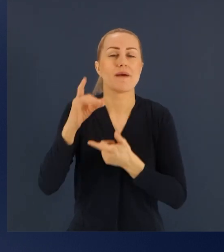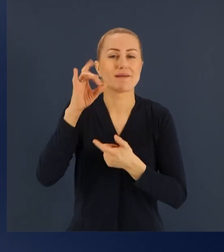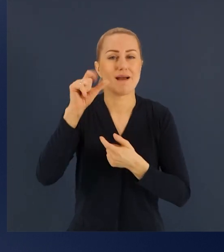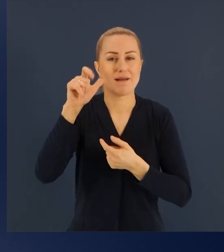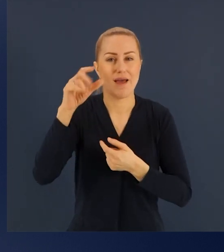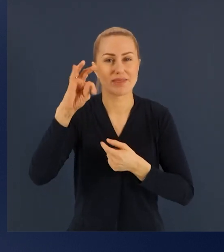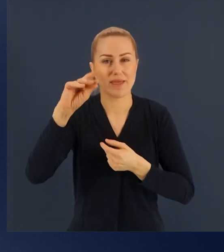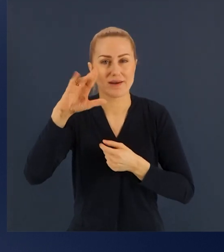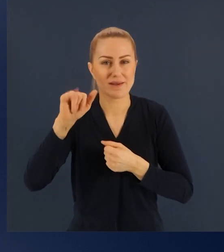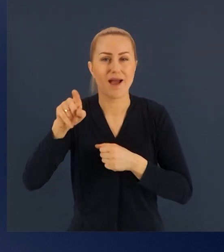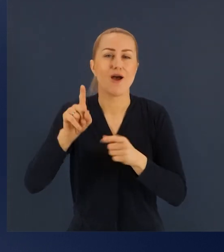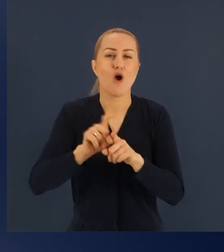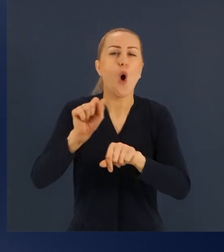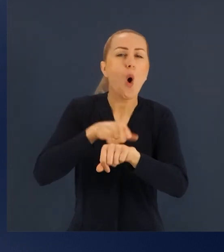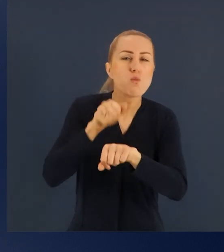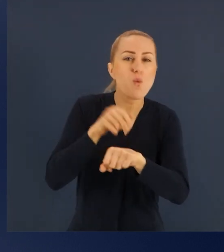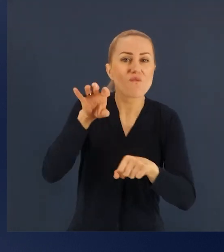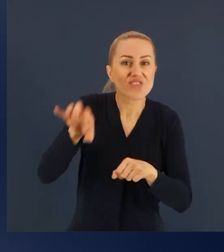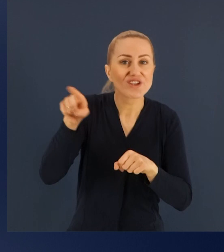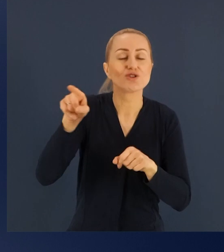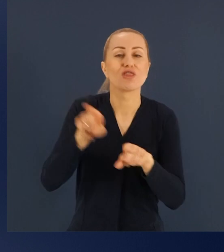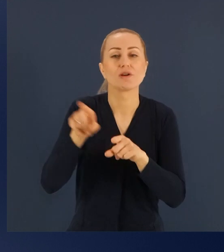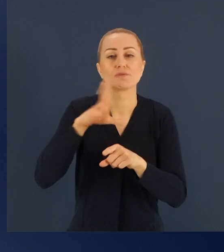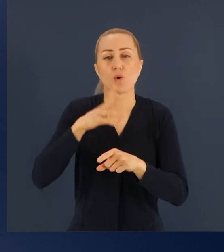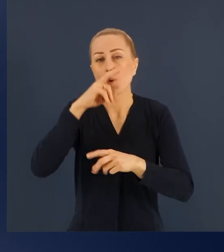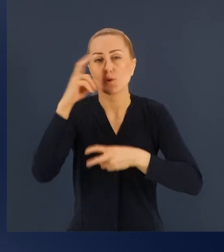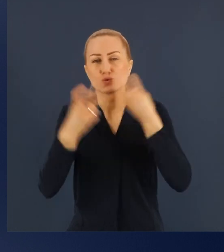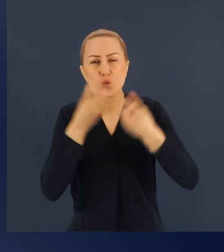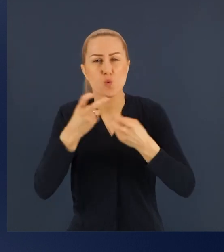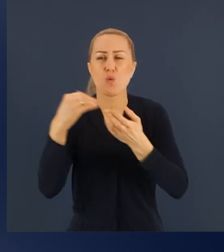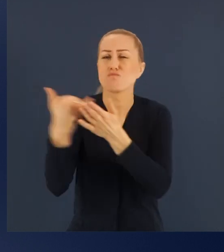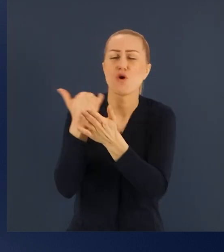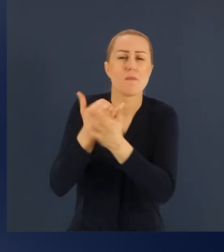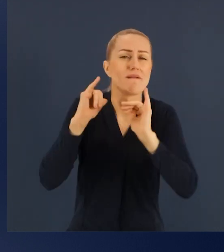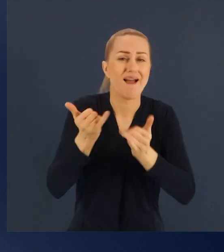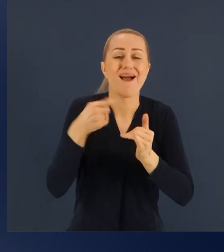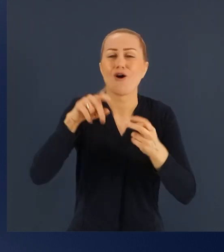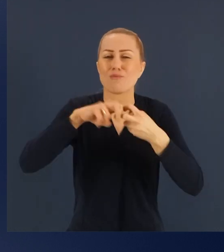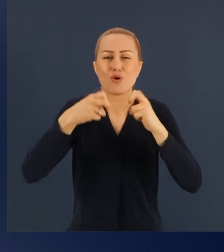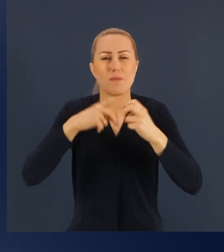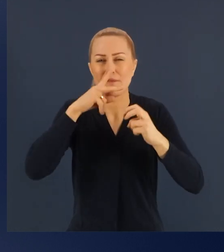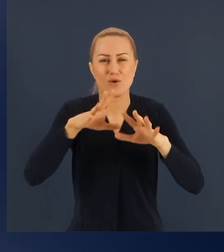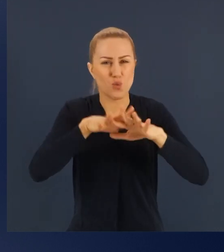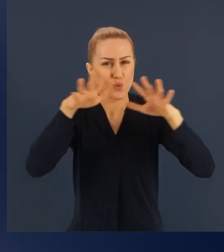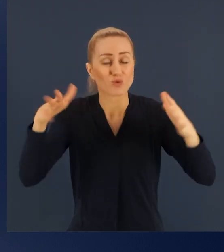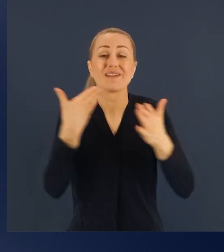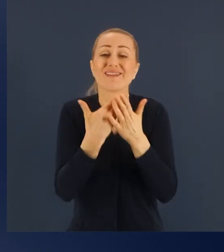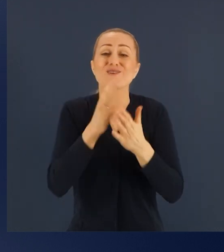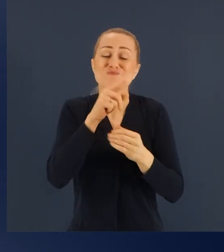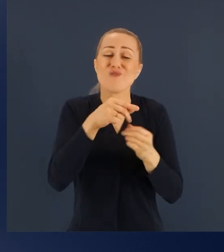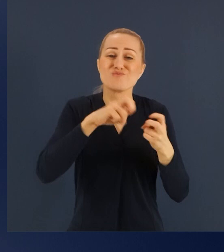Tych problemów jest rzeczywiście bardzo wiele, bo i skala problemu, jakim jest pandemia koronawirusa i jej wpływ na gospodarkę jest gigantyczna